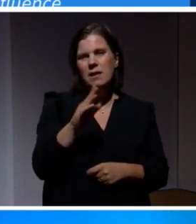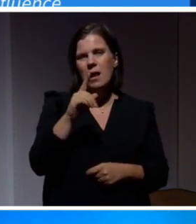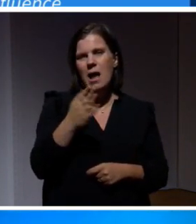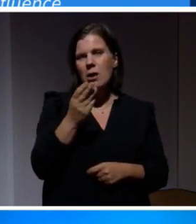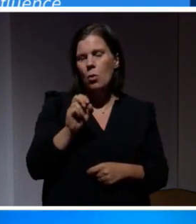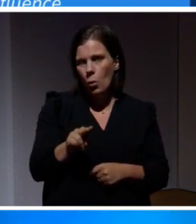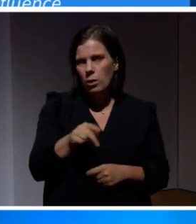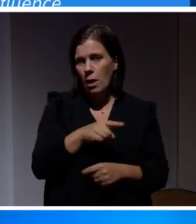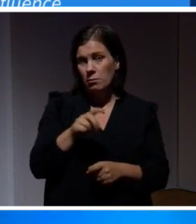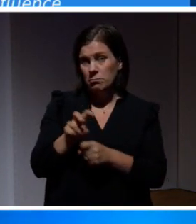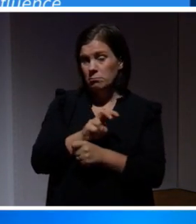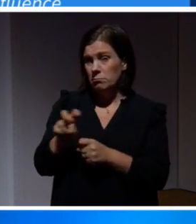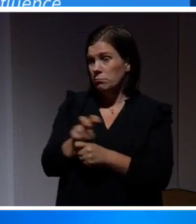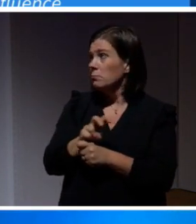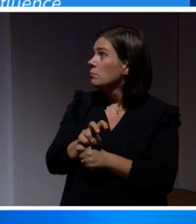begreppet övervakning som